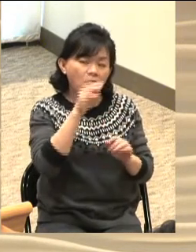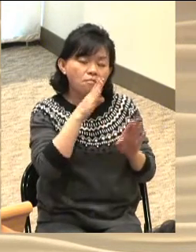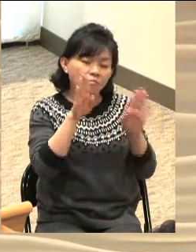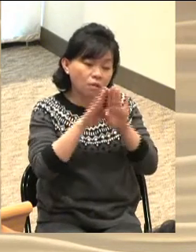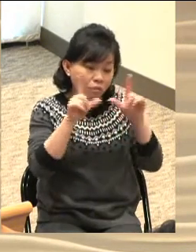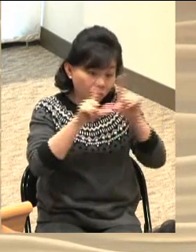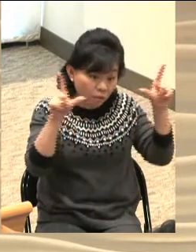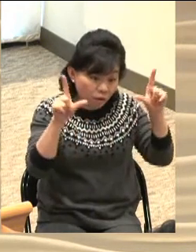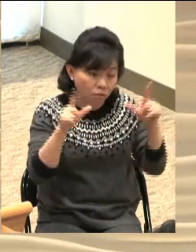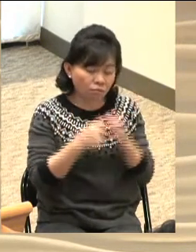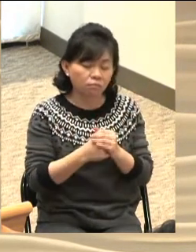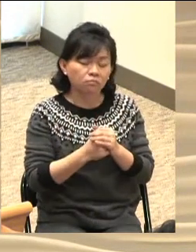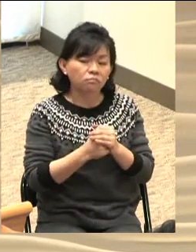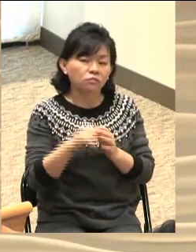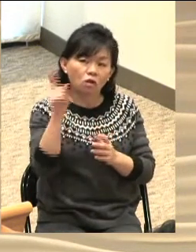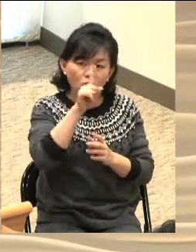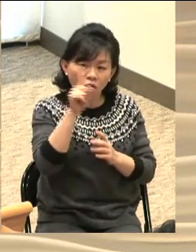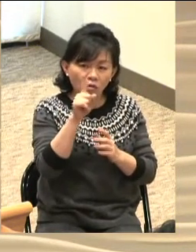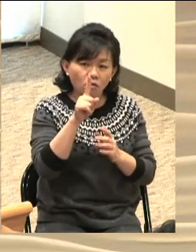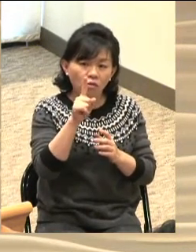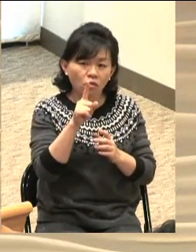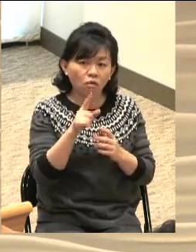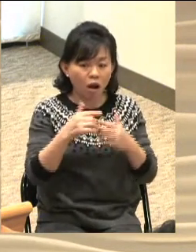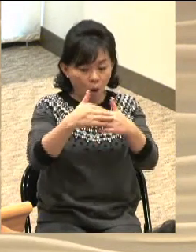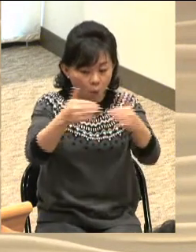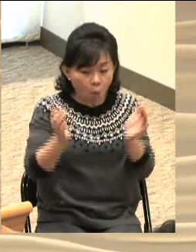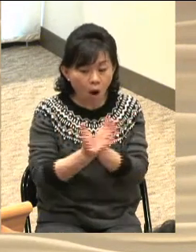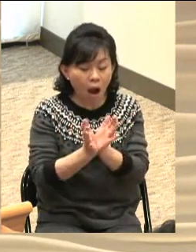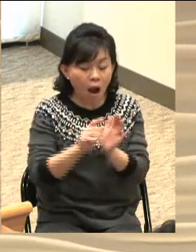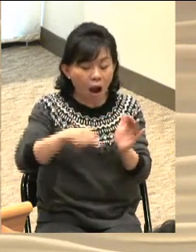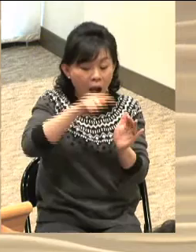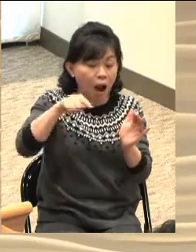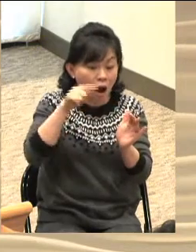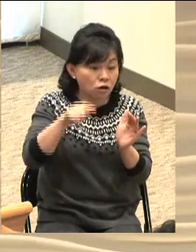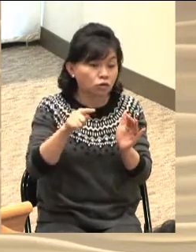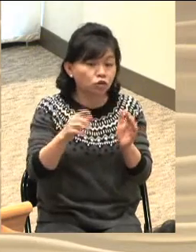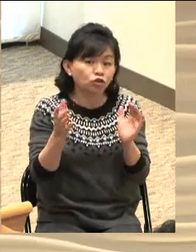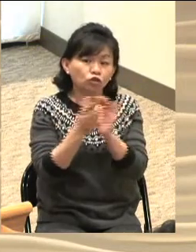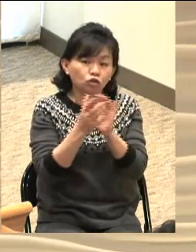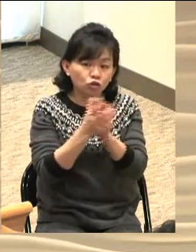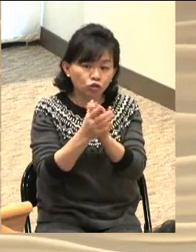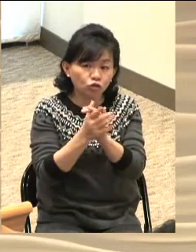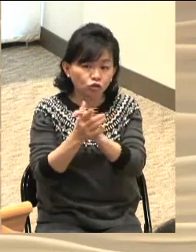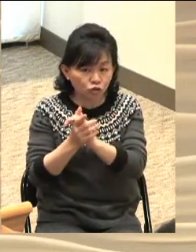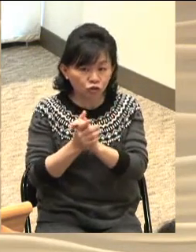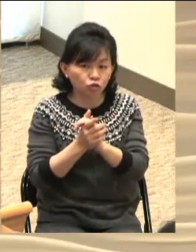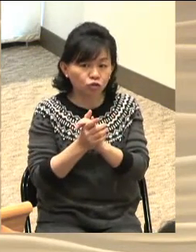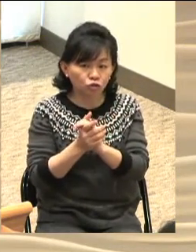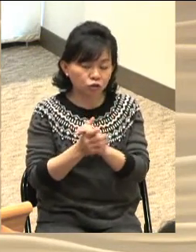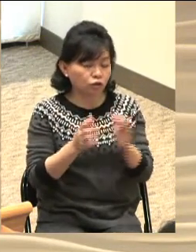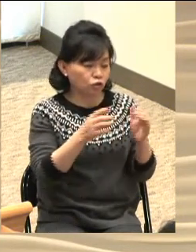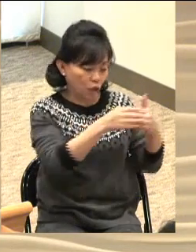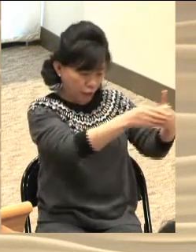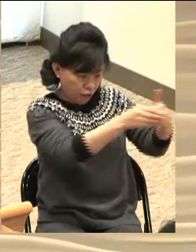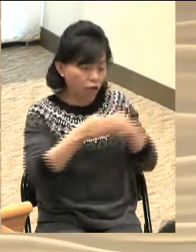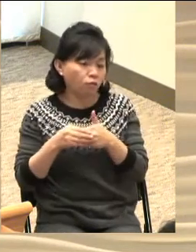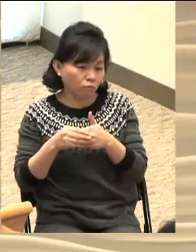같은 학교의 과후배인 한 형제를 전도해왔습니다